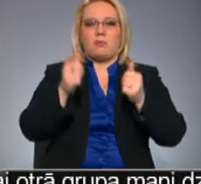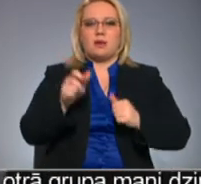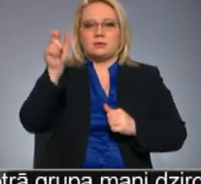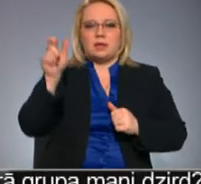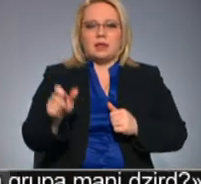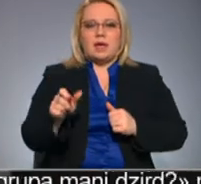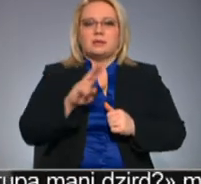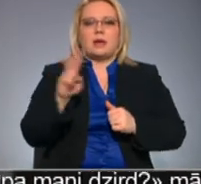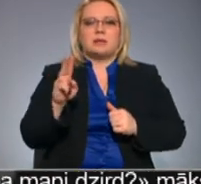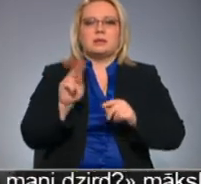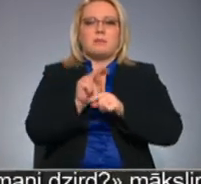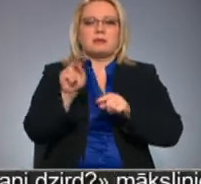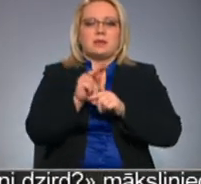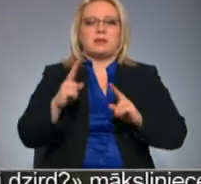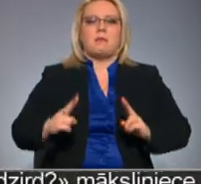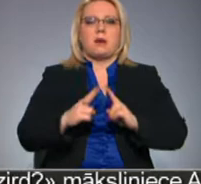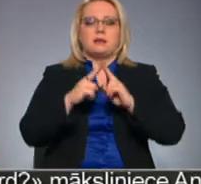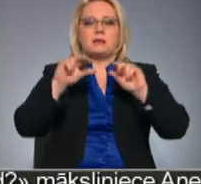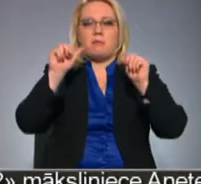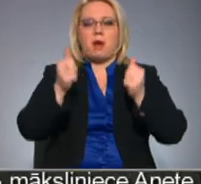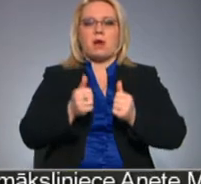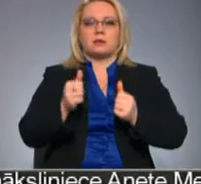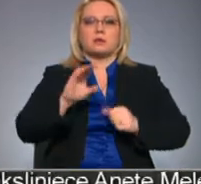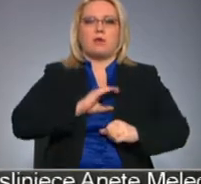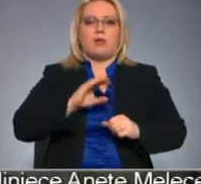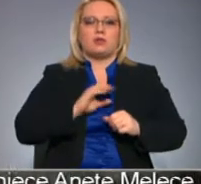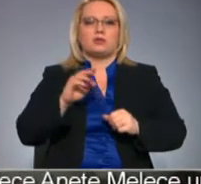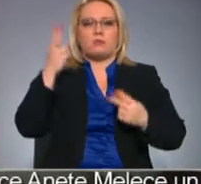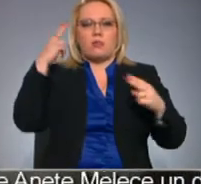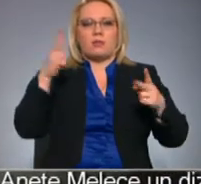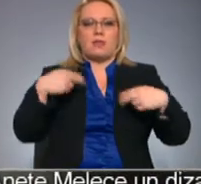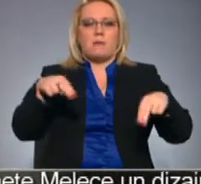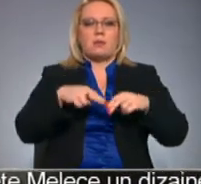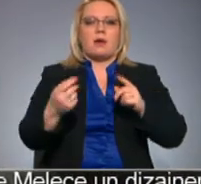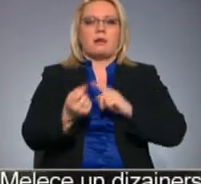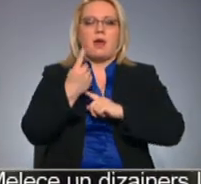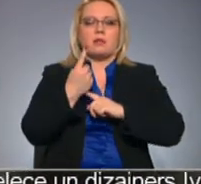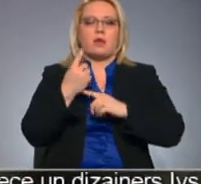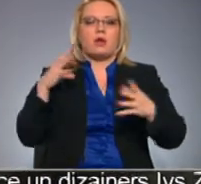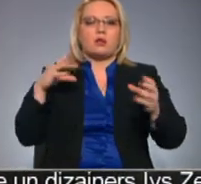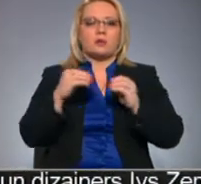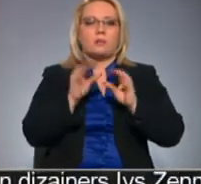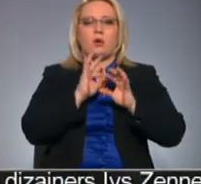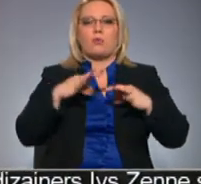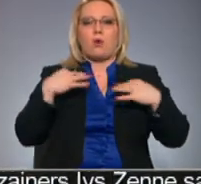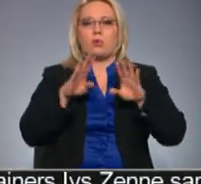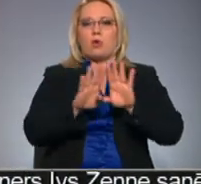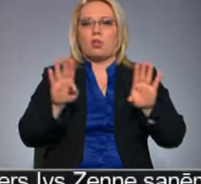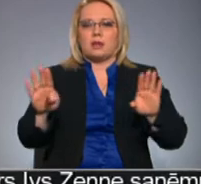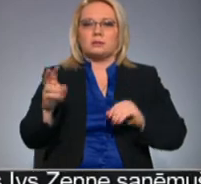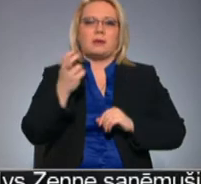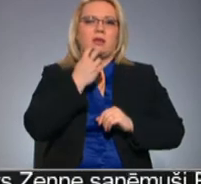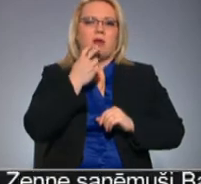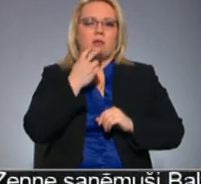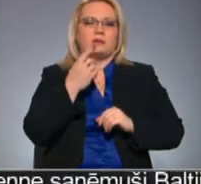Lekoste, kurš ir pasniedzējis Parīzes mākslas koledžas modas departamentā, radot šo konceptuālo rotu kolekciju, vēlējies ironiski